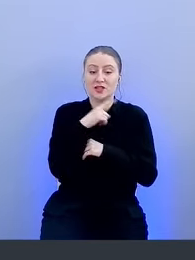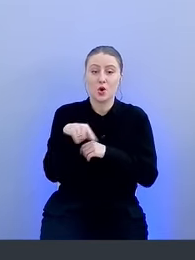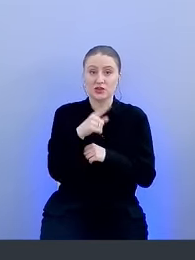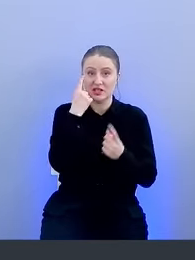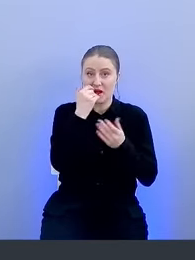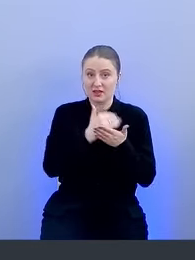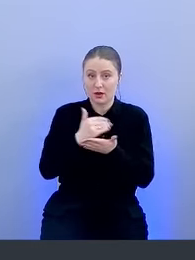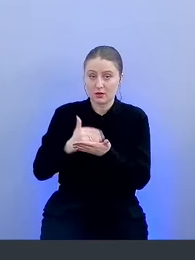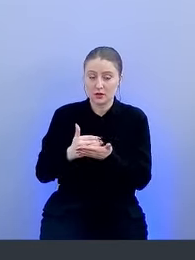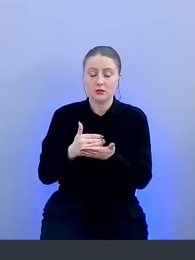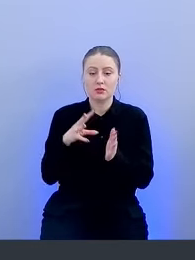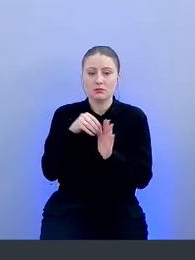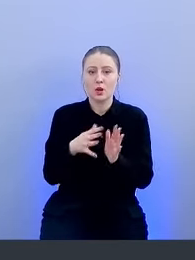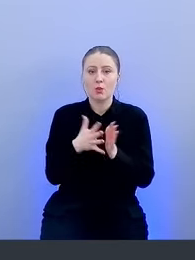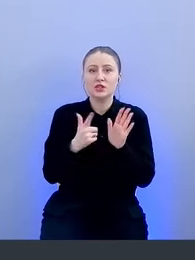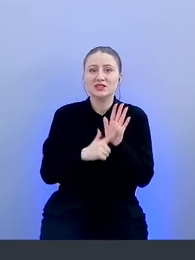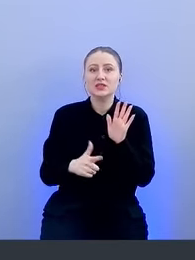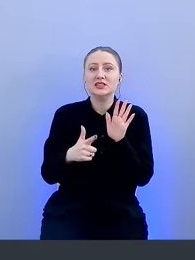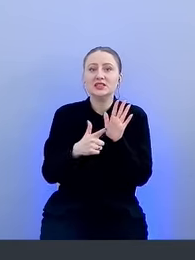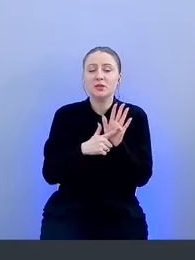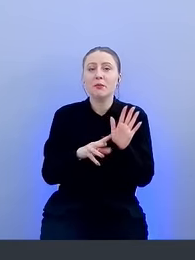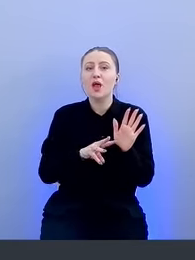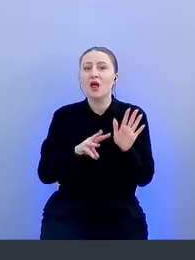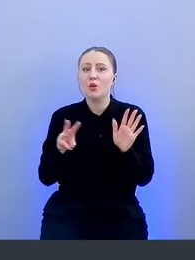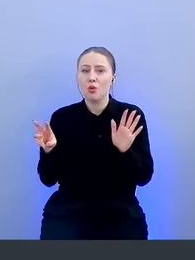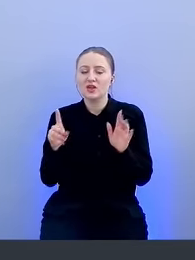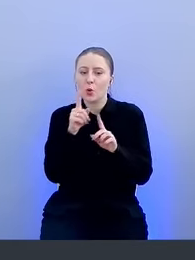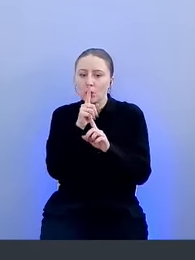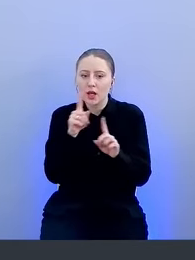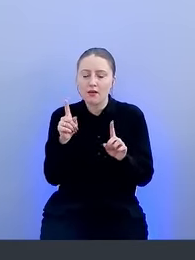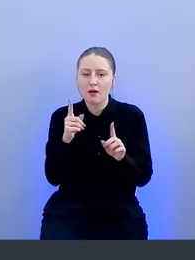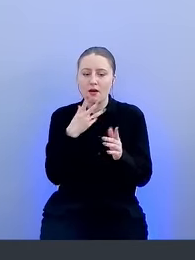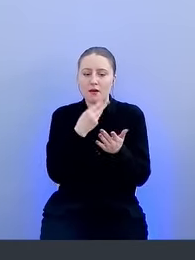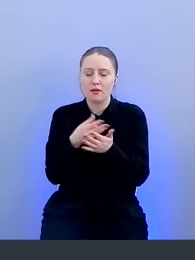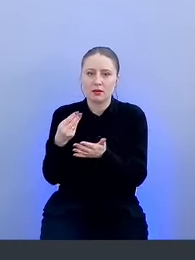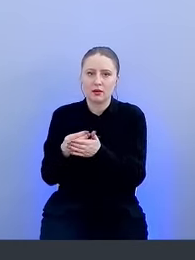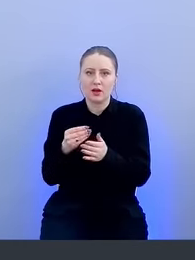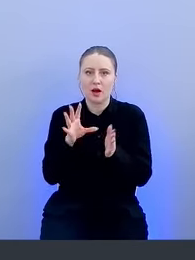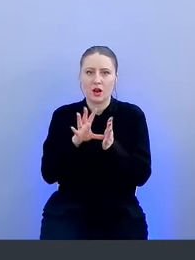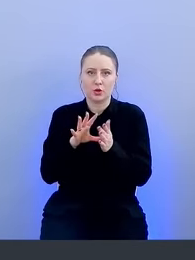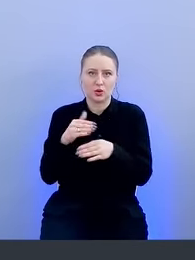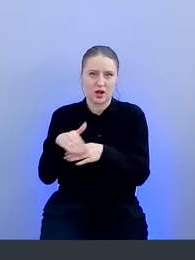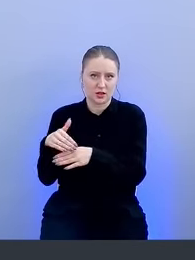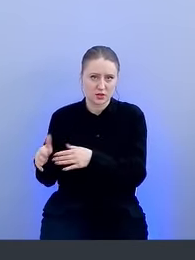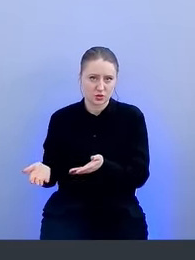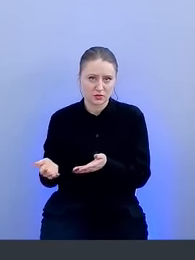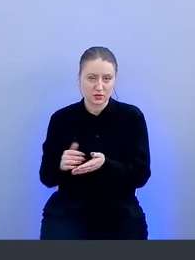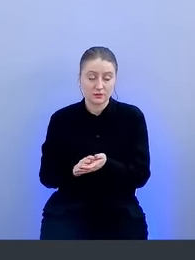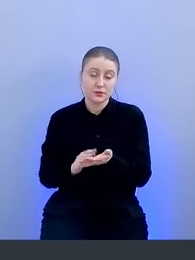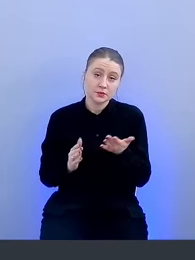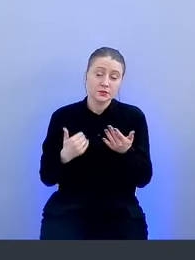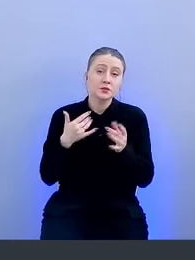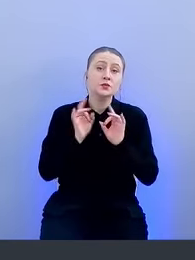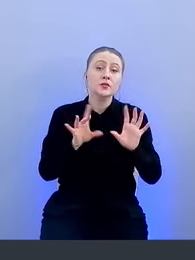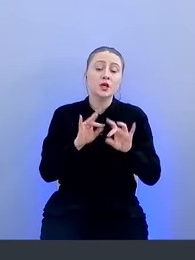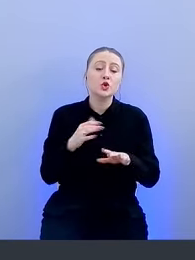содержится более 77 миллионов уникальных электронных адресов. Я расскажу